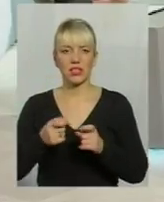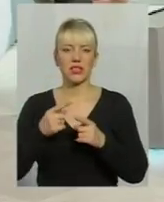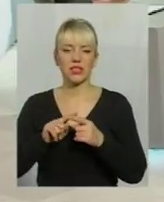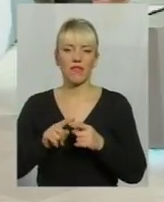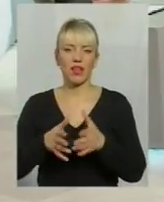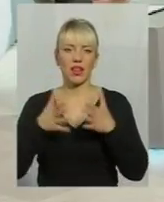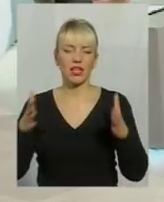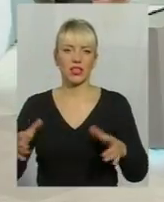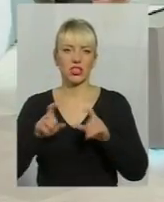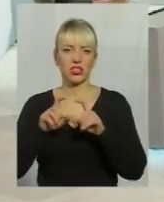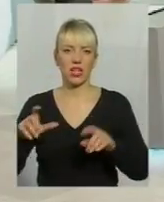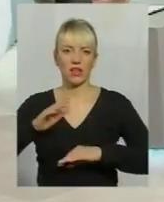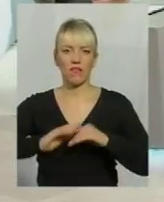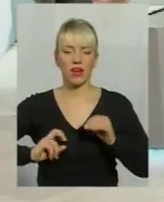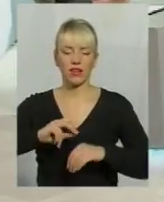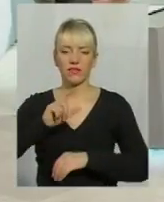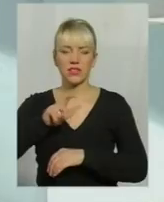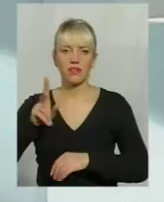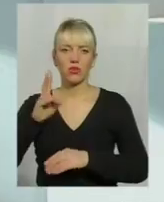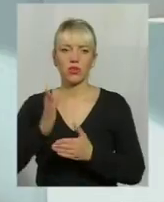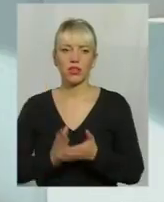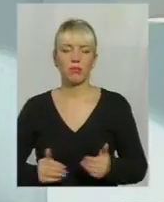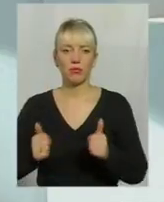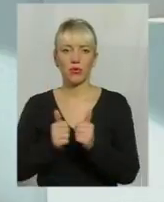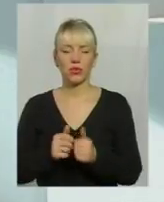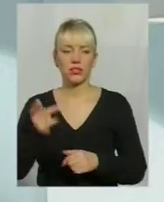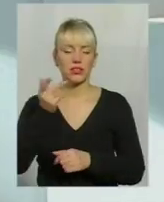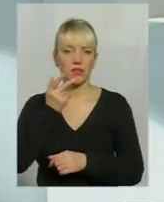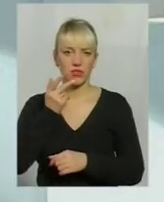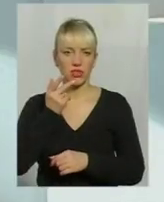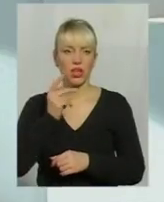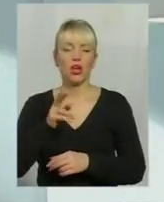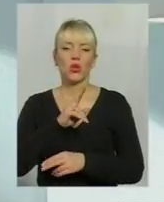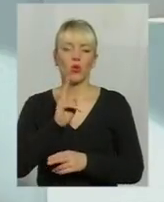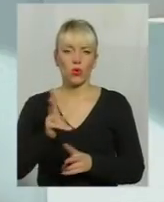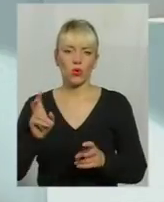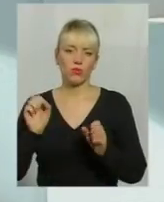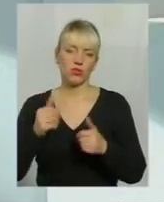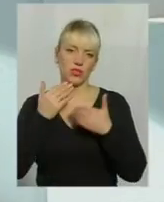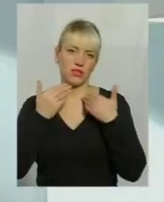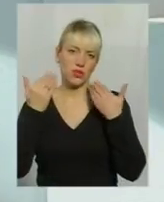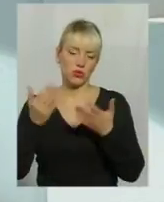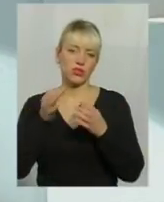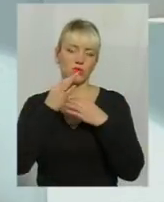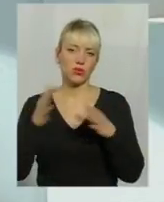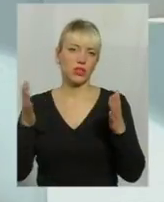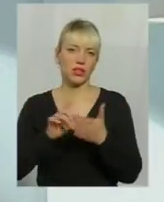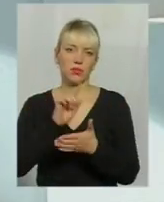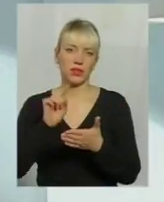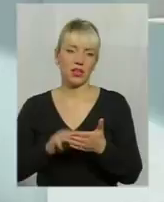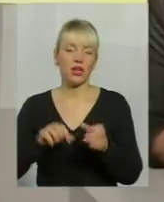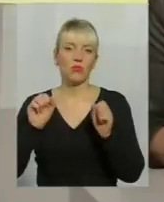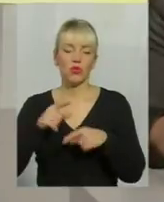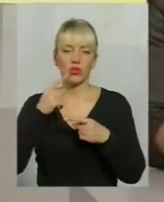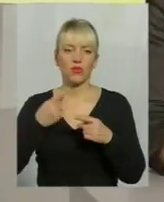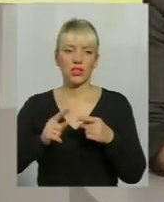фахівців, який є поряд завжди, до яких можна завжди звертатись з будь-яких питань. Тобто, ми можемо говорити,